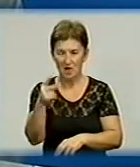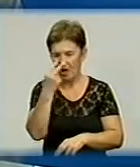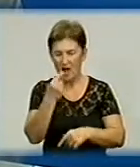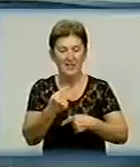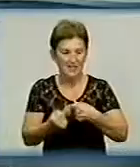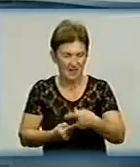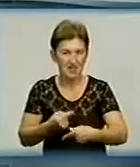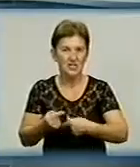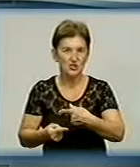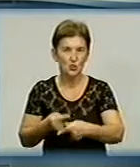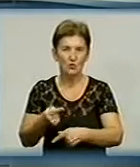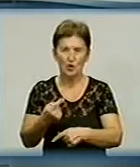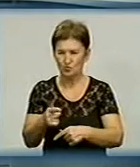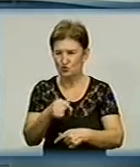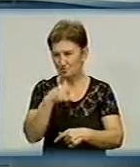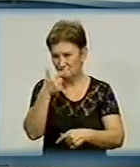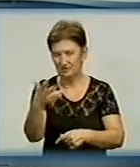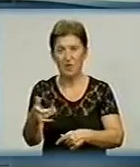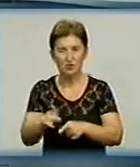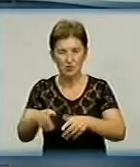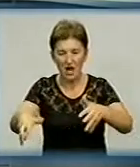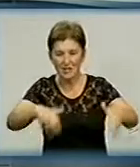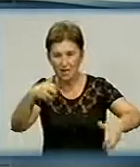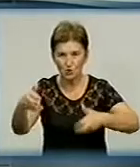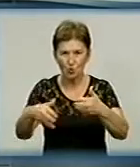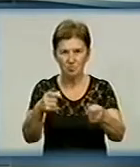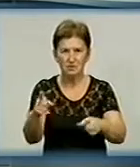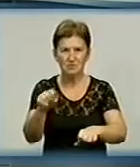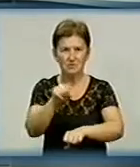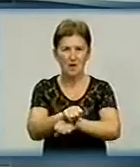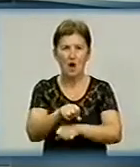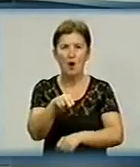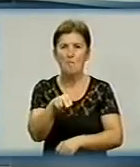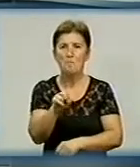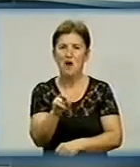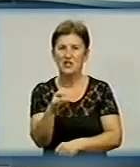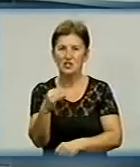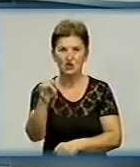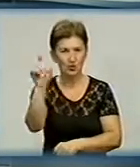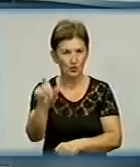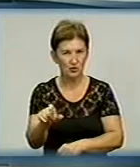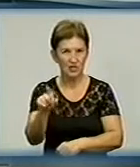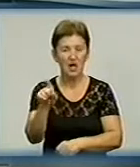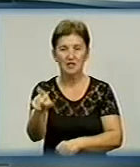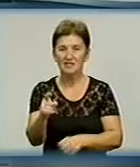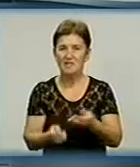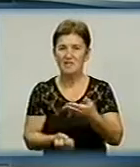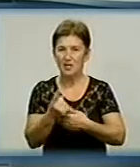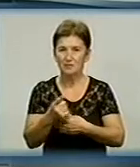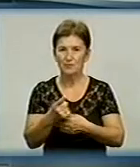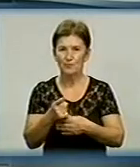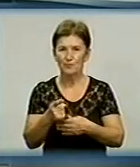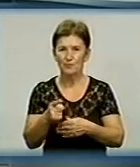не перший рік, але приводять розкопки стоянок політичної людини. Ці стоянки були свій час виявлені місцевим